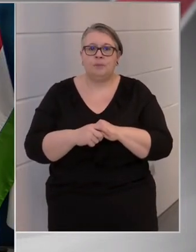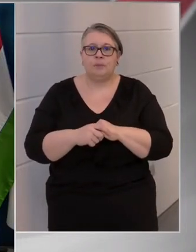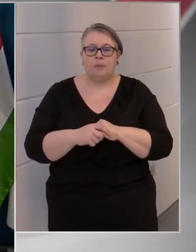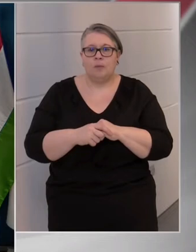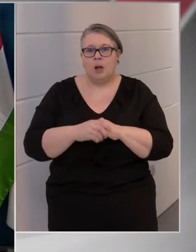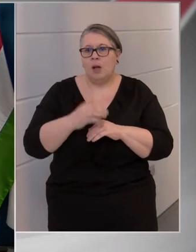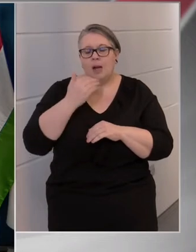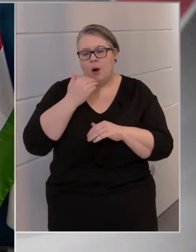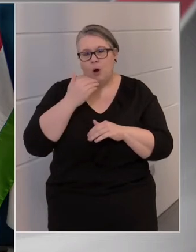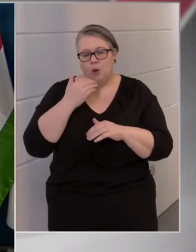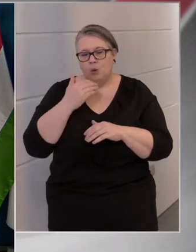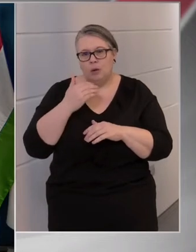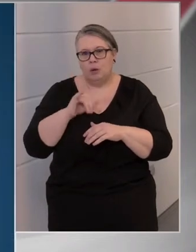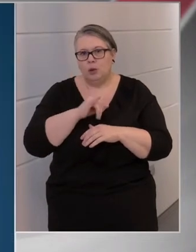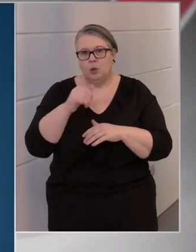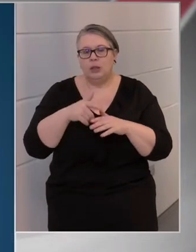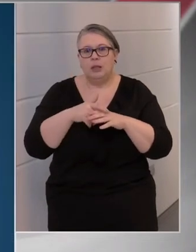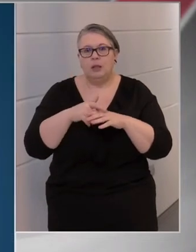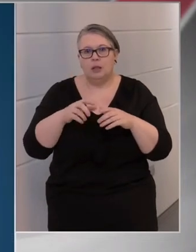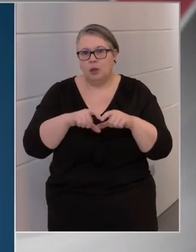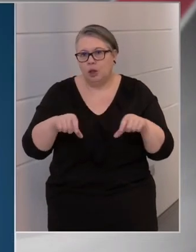akarunk nyugdíjkötvényt bevezetni.